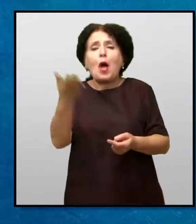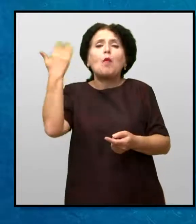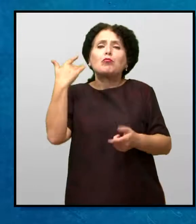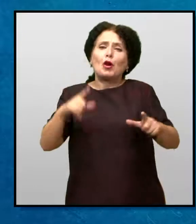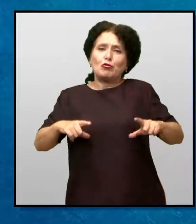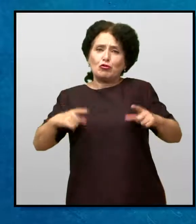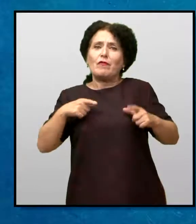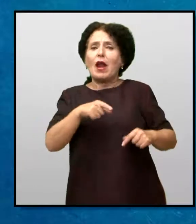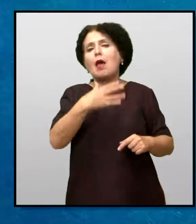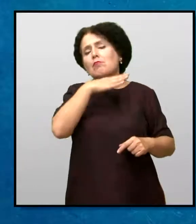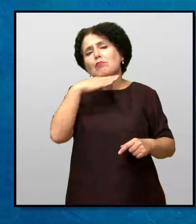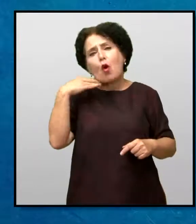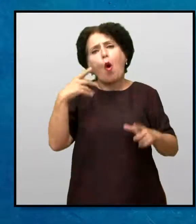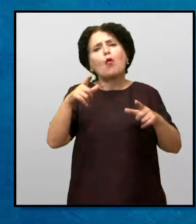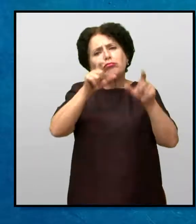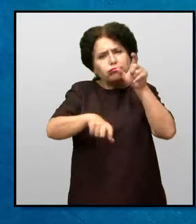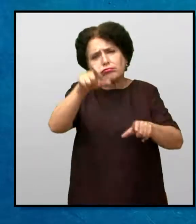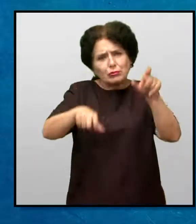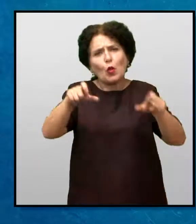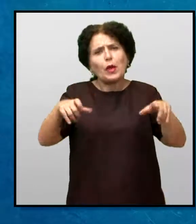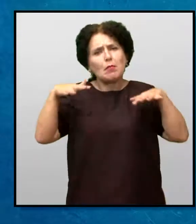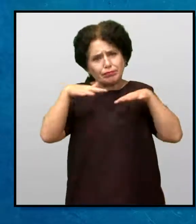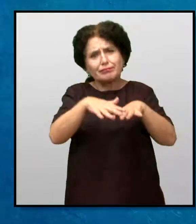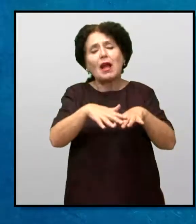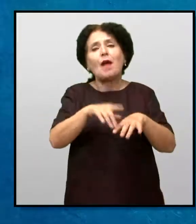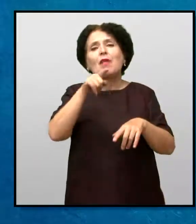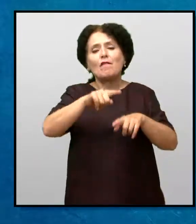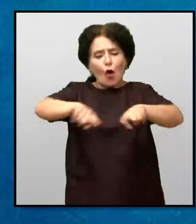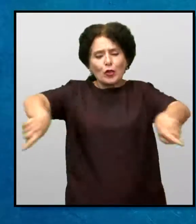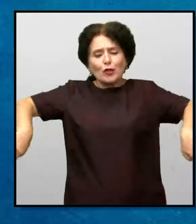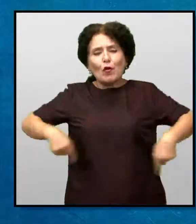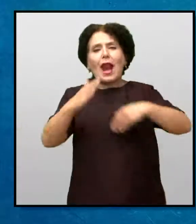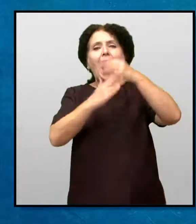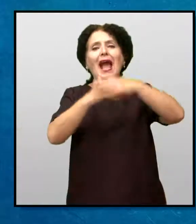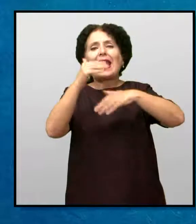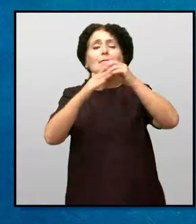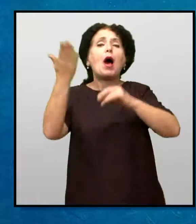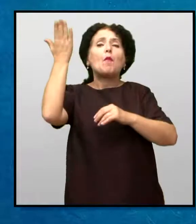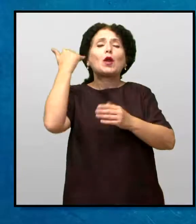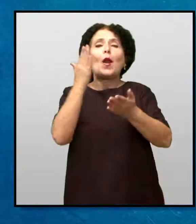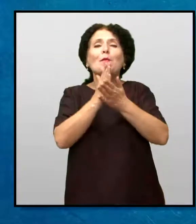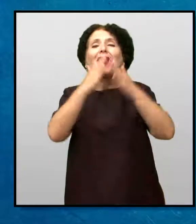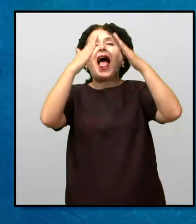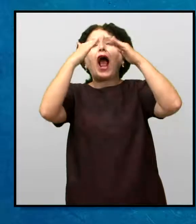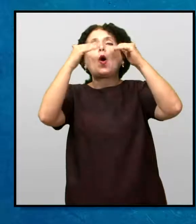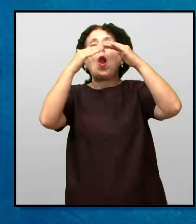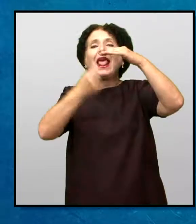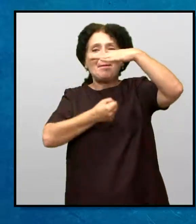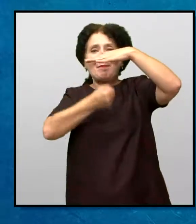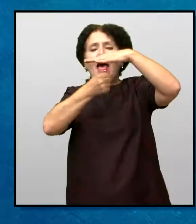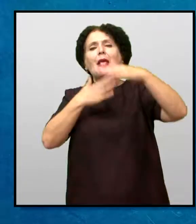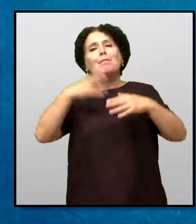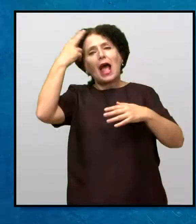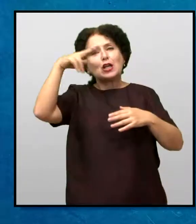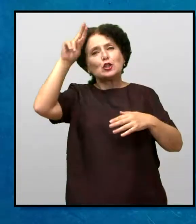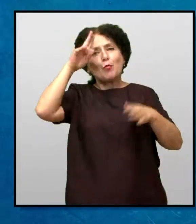Иако порано во него живееле многу повеќе жители Во дворот на градбата што порано била Колиба се